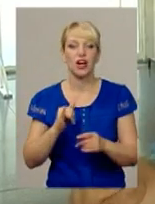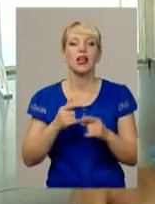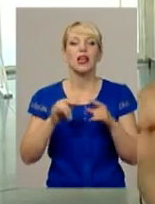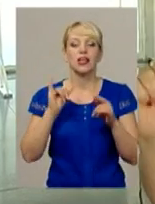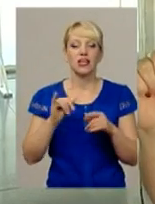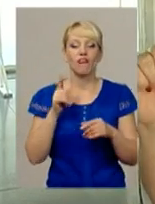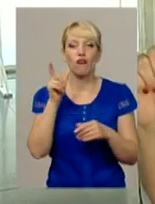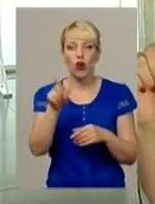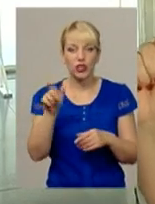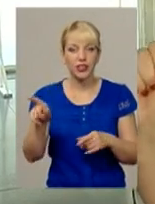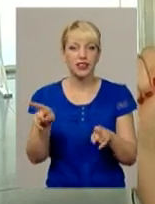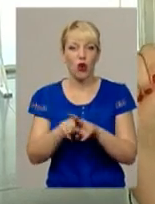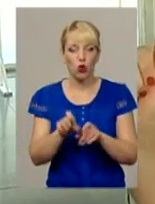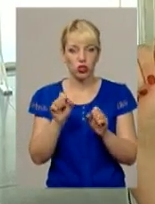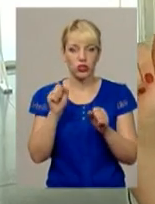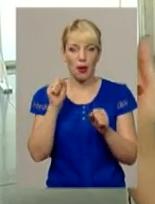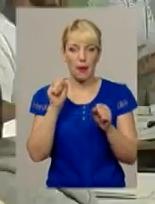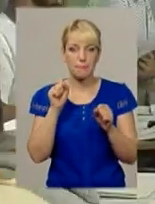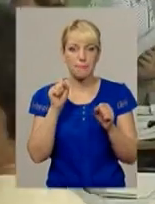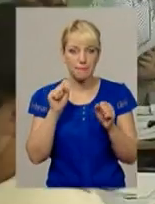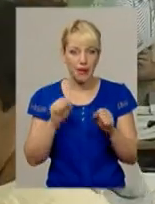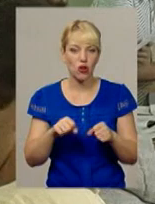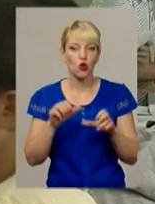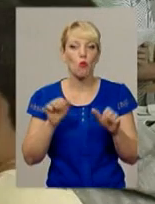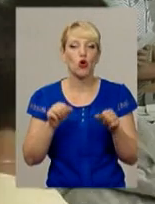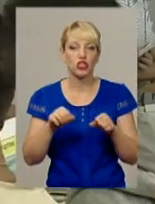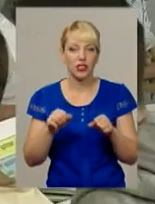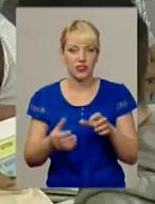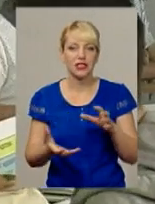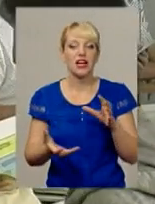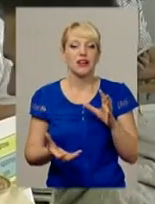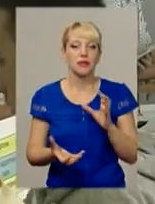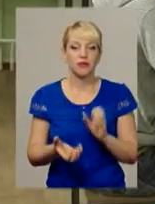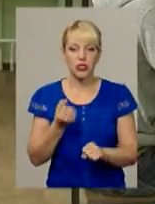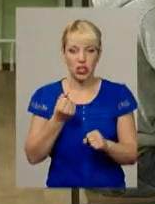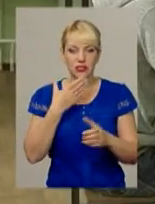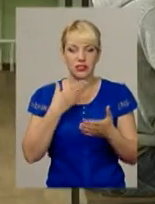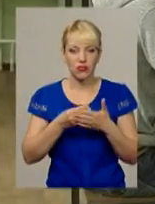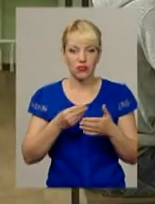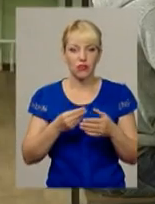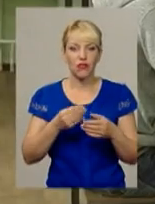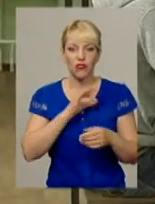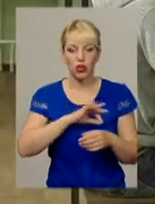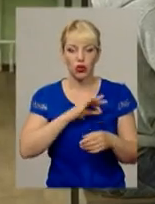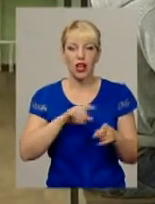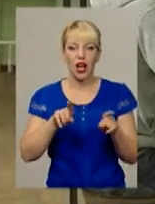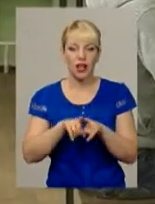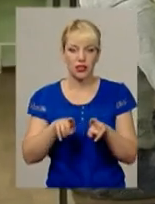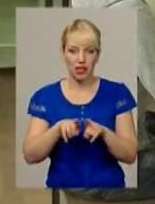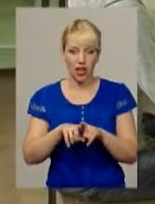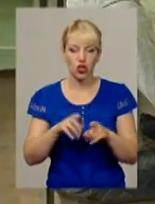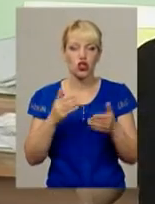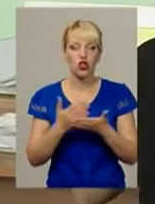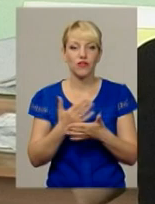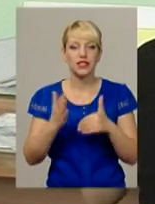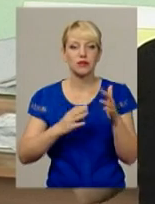зараз теж використати свій шанс. А ще в інститутах та університетах краю цього року відкрили кілька нових спеціальностей. Крім того,